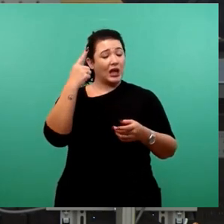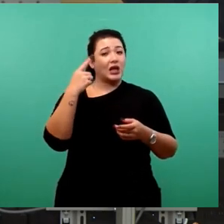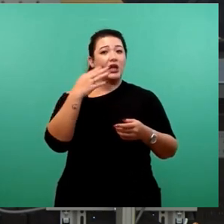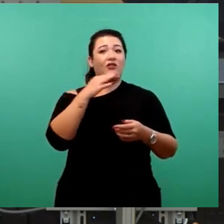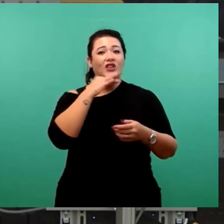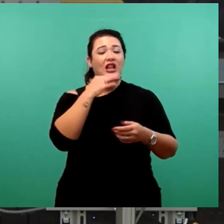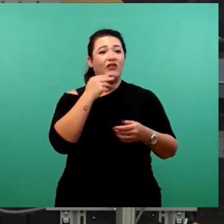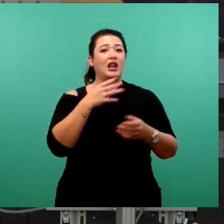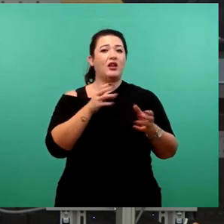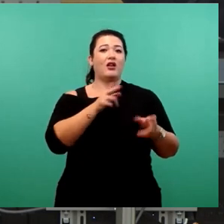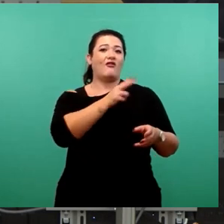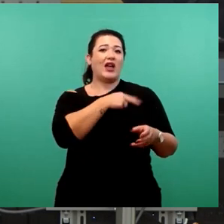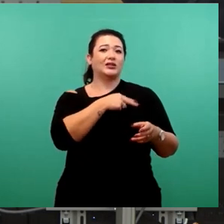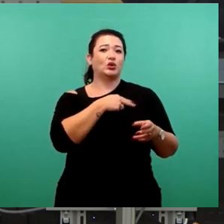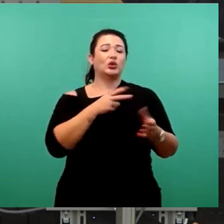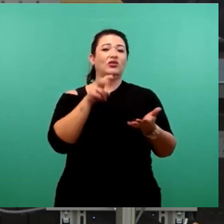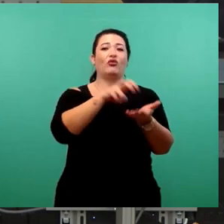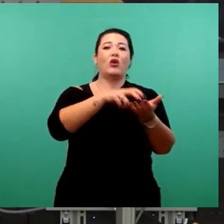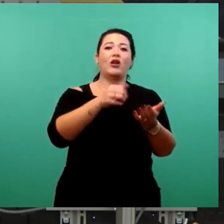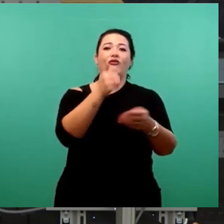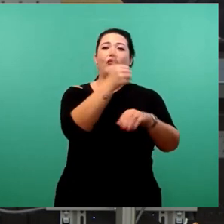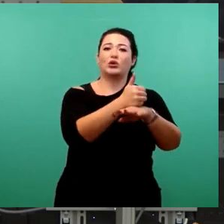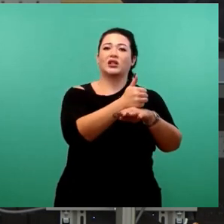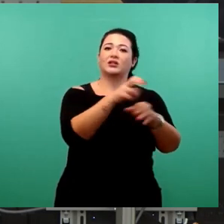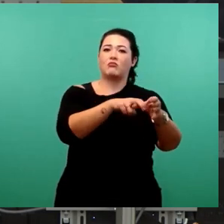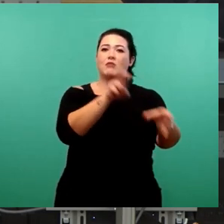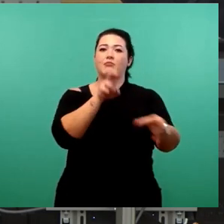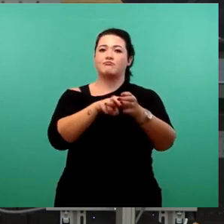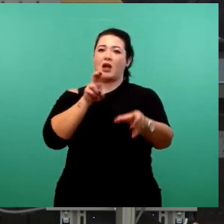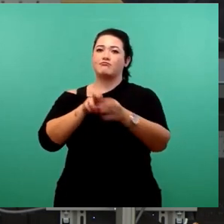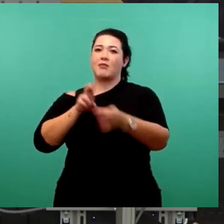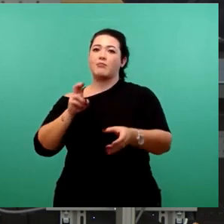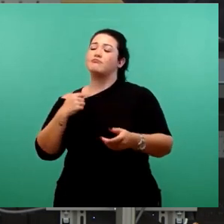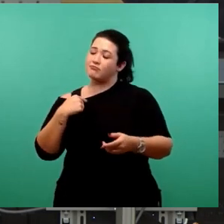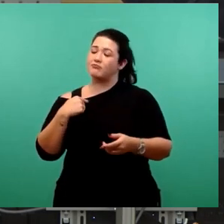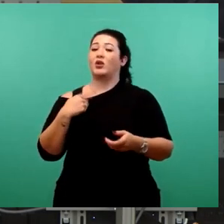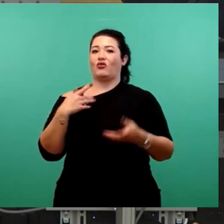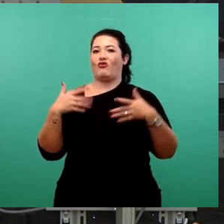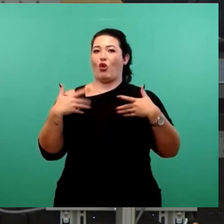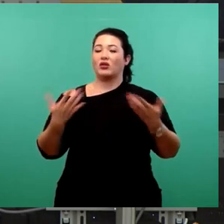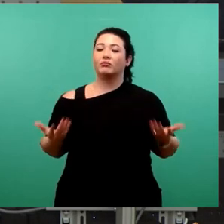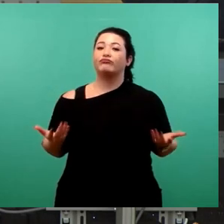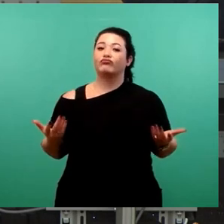heute, wenn das Ganze schiefgegangen ist, mit Freude entgegen, meine Damen und Herren. Mit großer Freude.